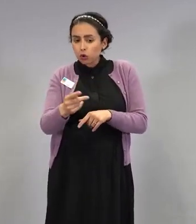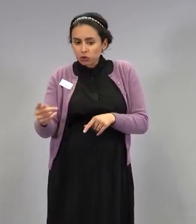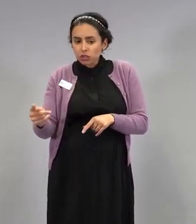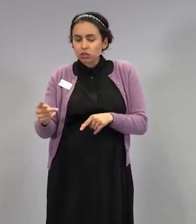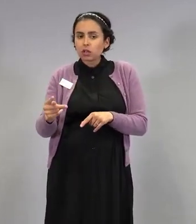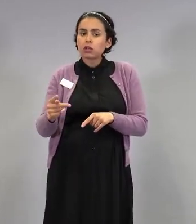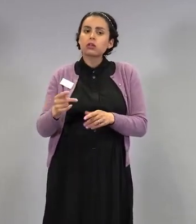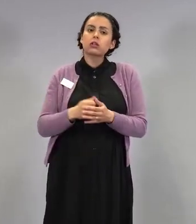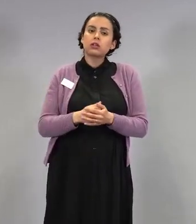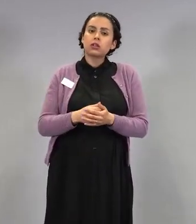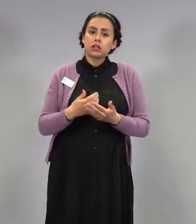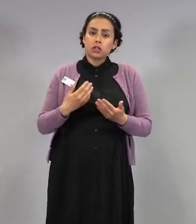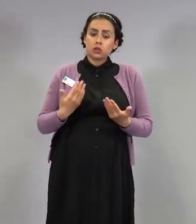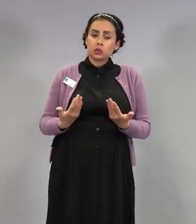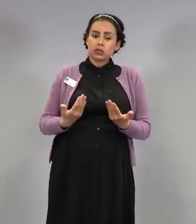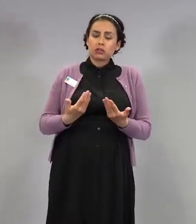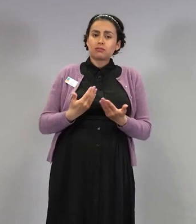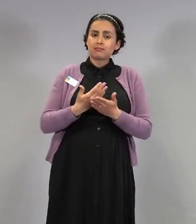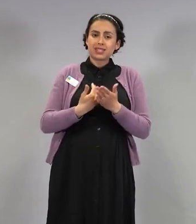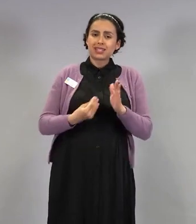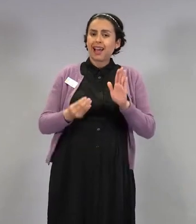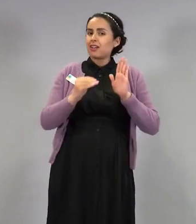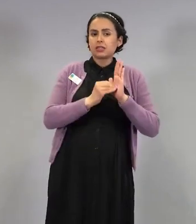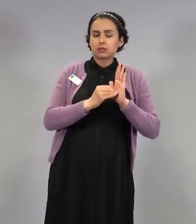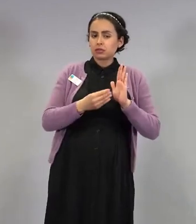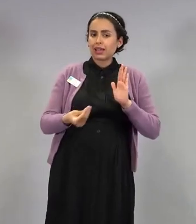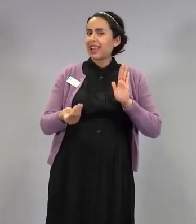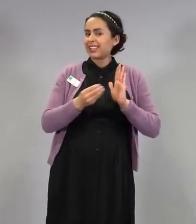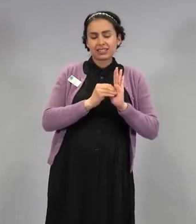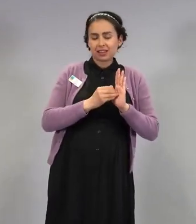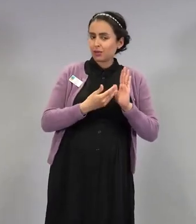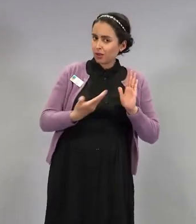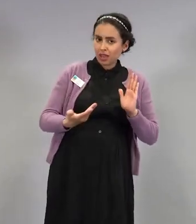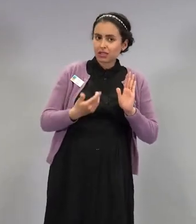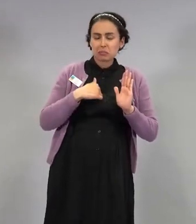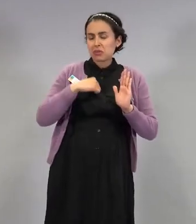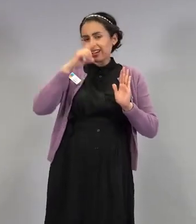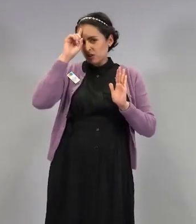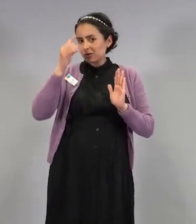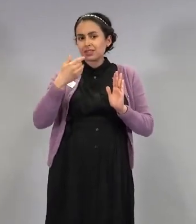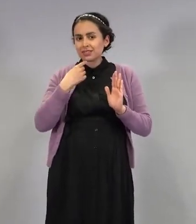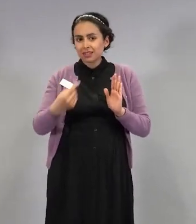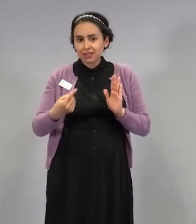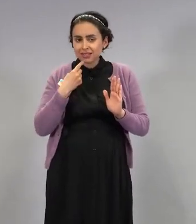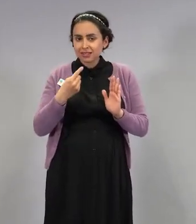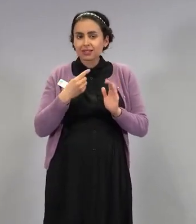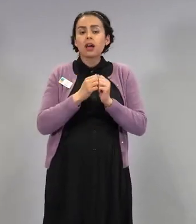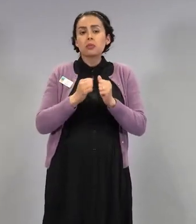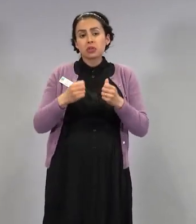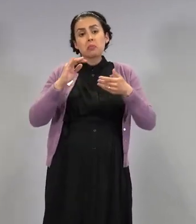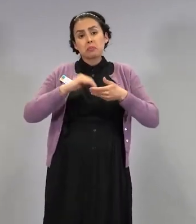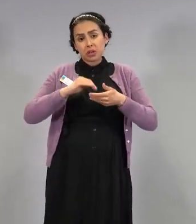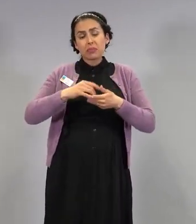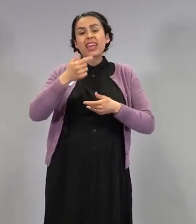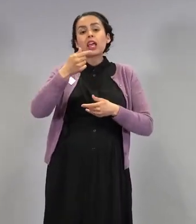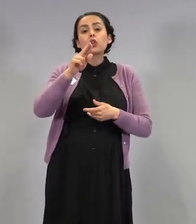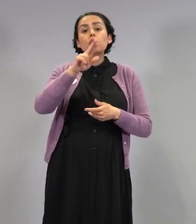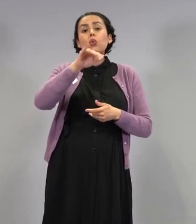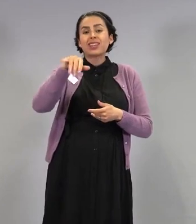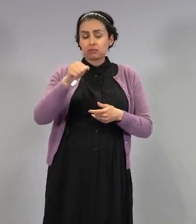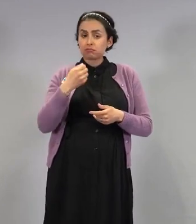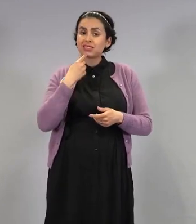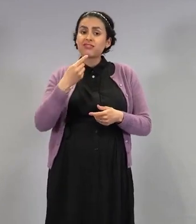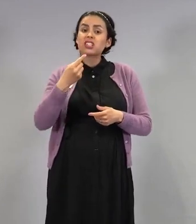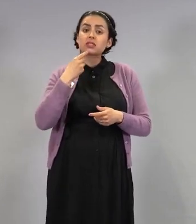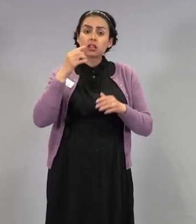Minkä vuoksi se asetukseen ei tullut, niin sitä en osaa sanoa. Niin sanoit, tuija, niin siellä se ei ole ja